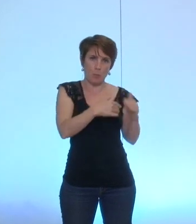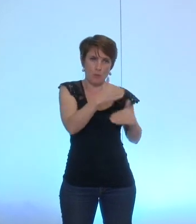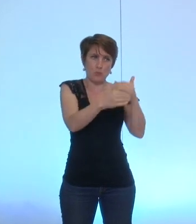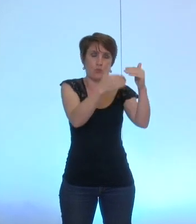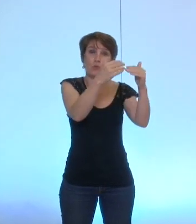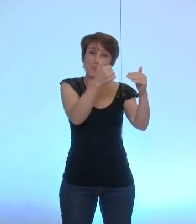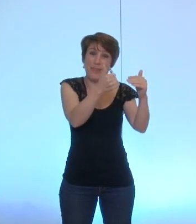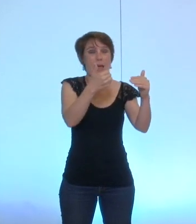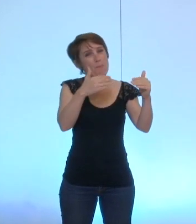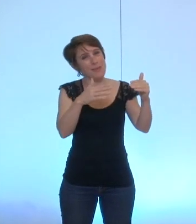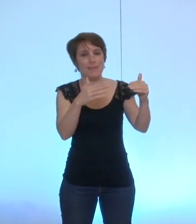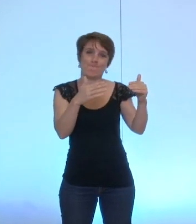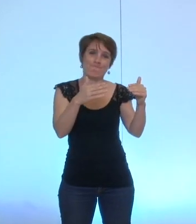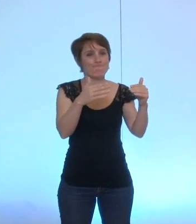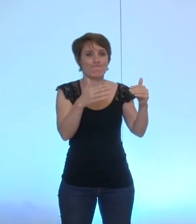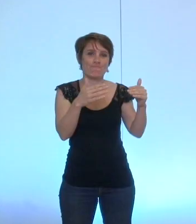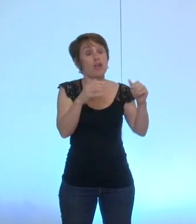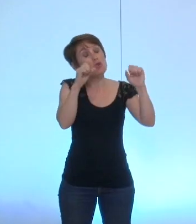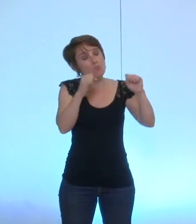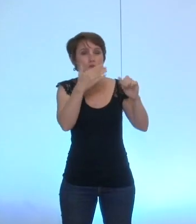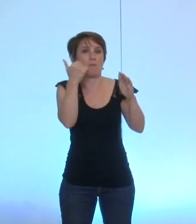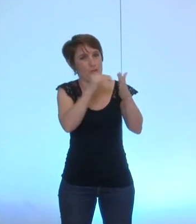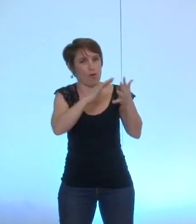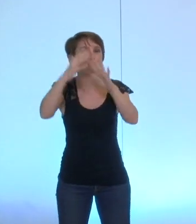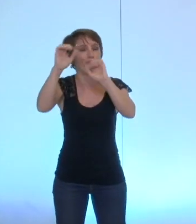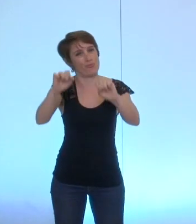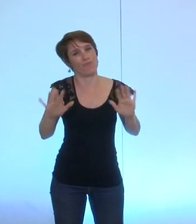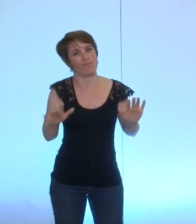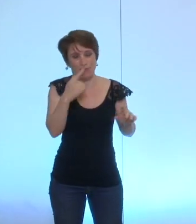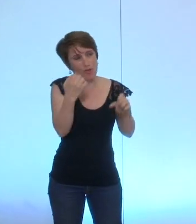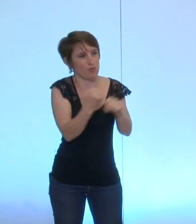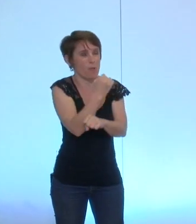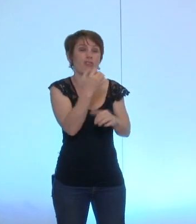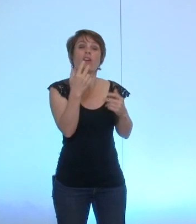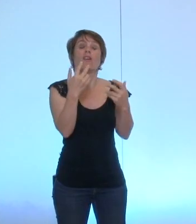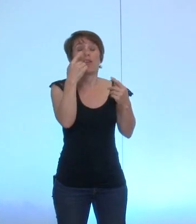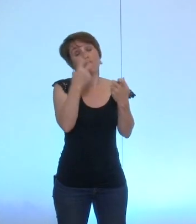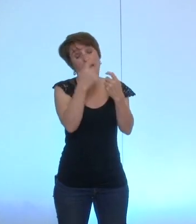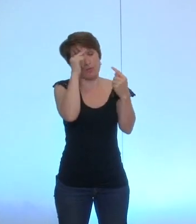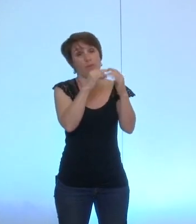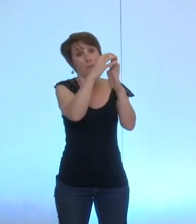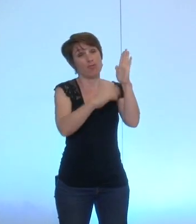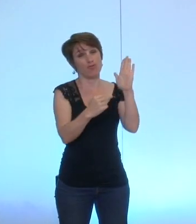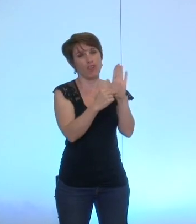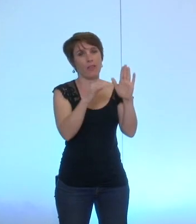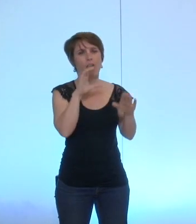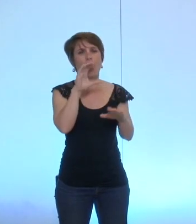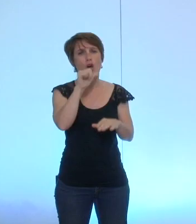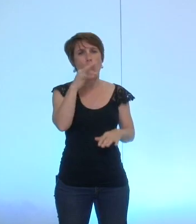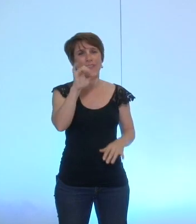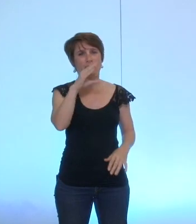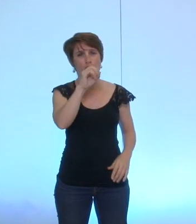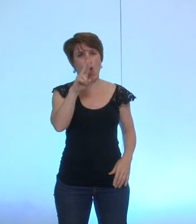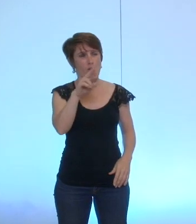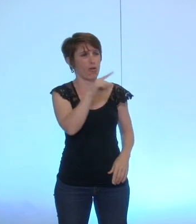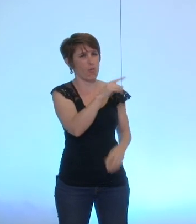dans ces 6 mois par rapport à la signature de la charte anticorps donc voilà je ne voterai pas contre ni pour très bien